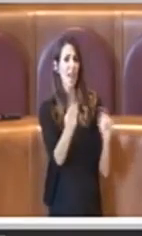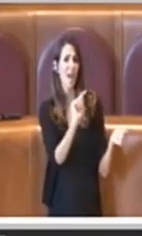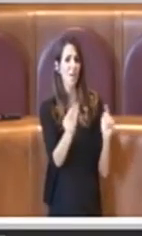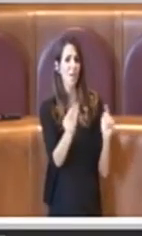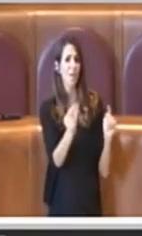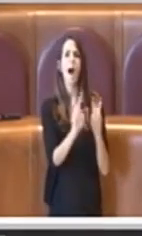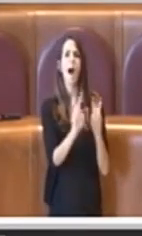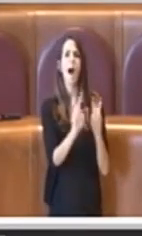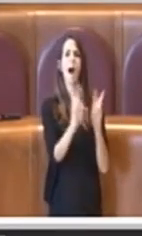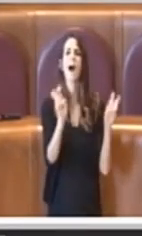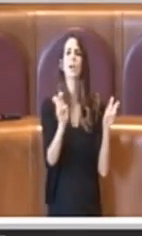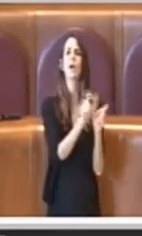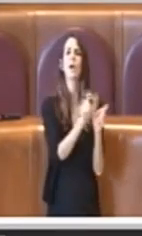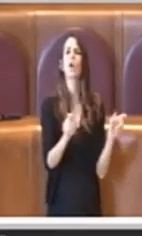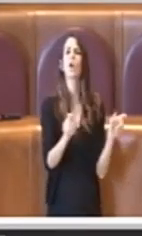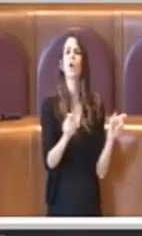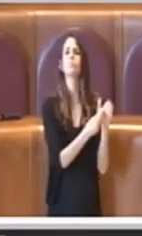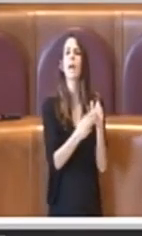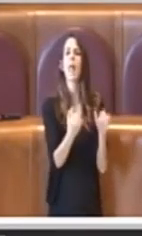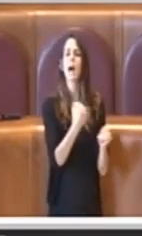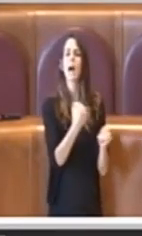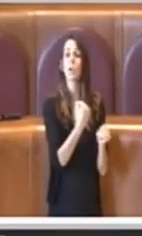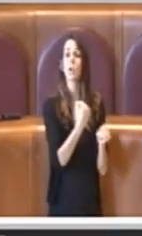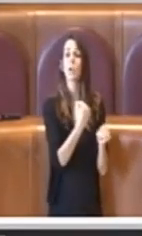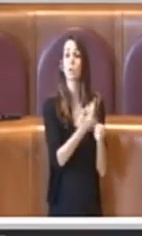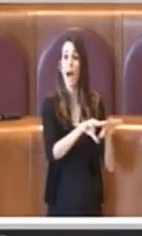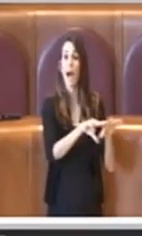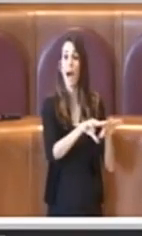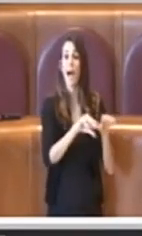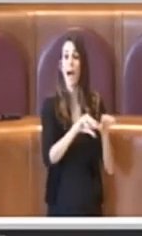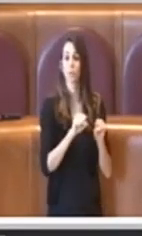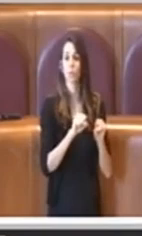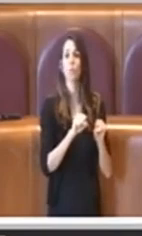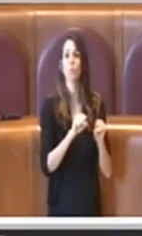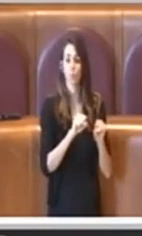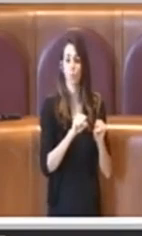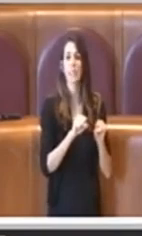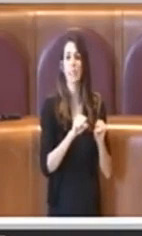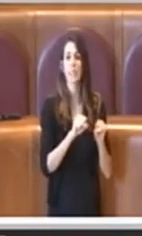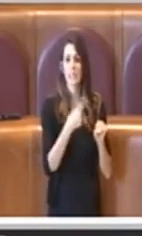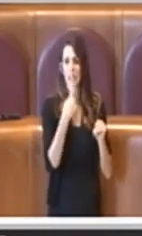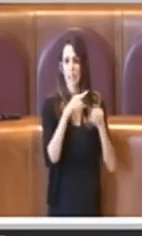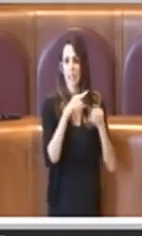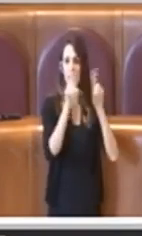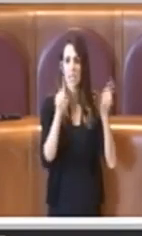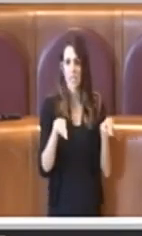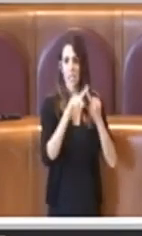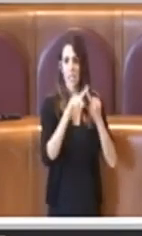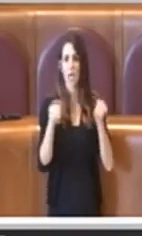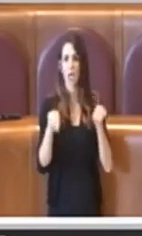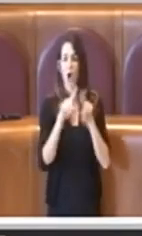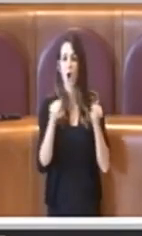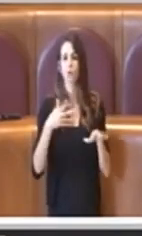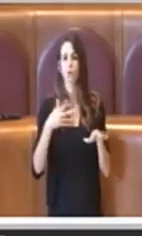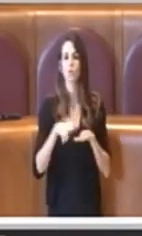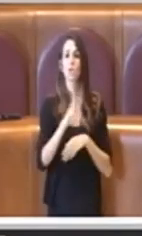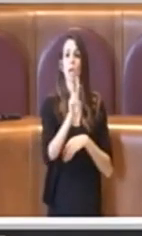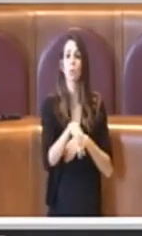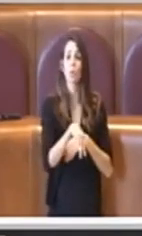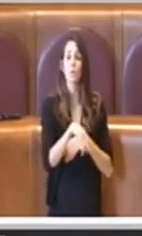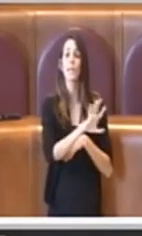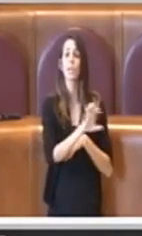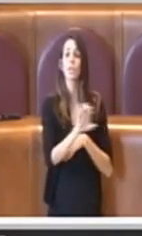lavoratori che sono stati già assunti dagli esercenti commerciali e stiamo parlando di 2.500